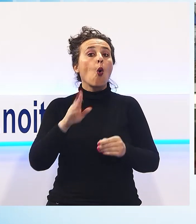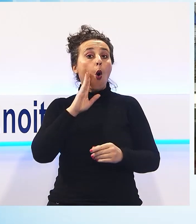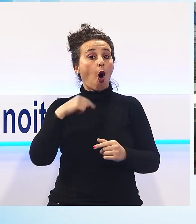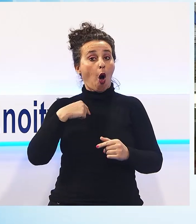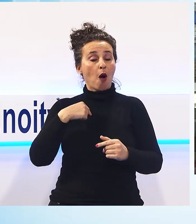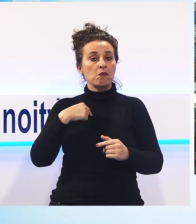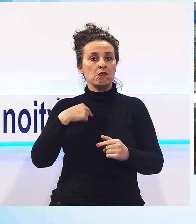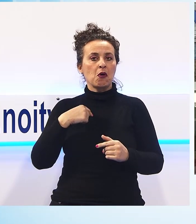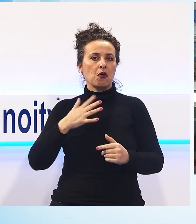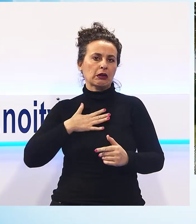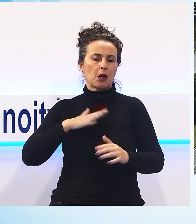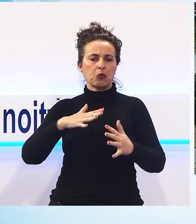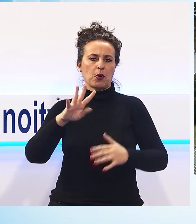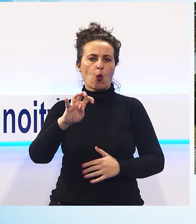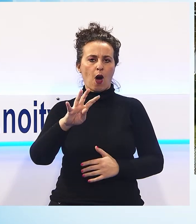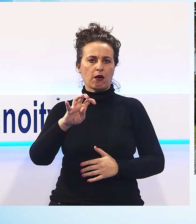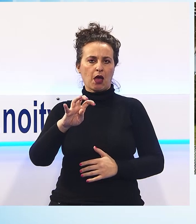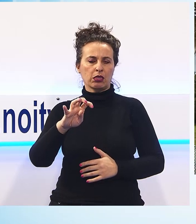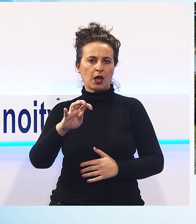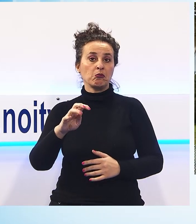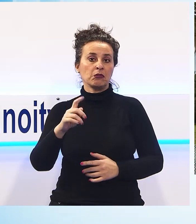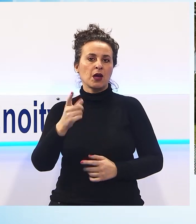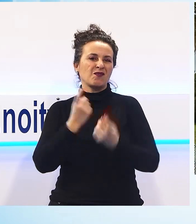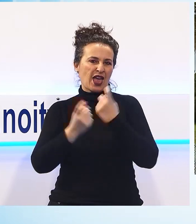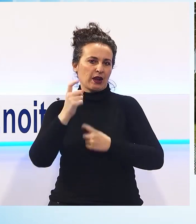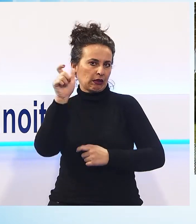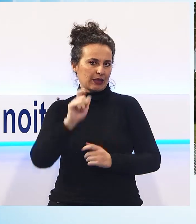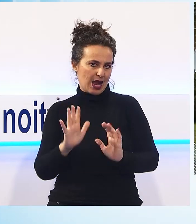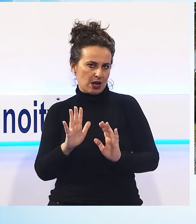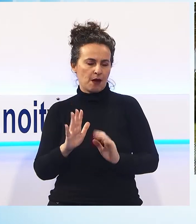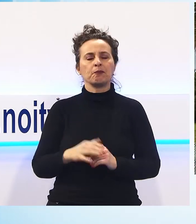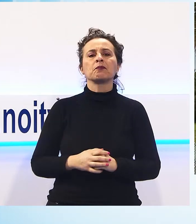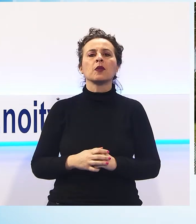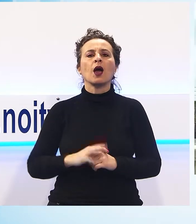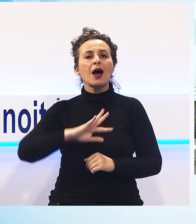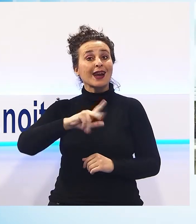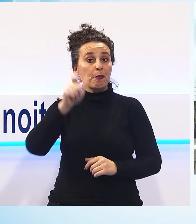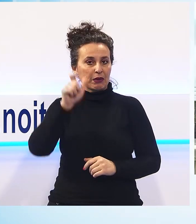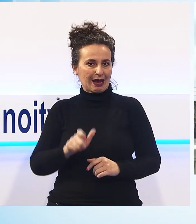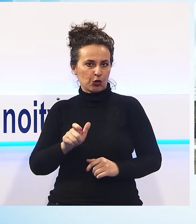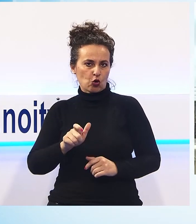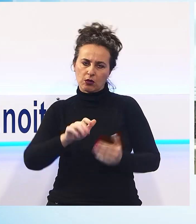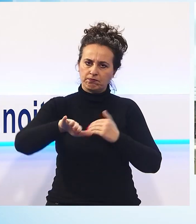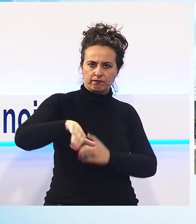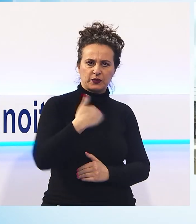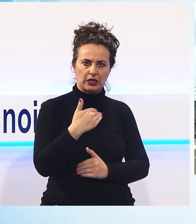quarantina, circa 150 euro. Afferrato il denaro il rapinatore uscito dal bingo e inforcata la bicicletta con cui